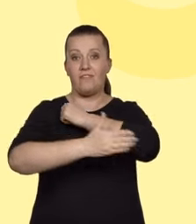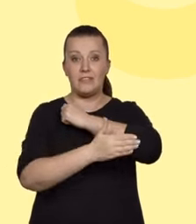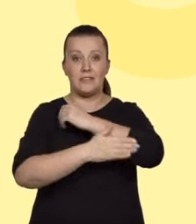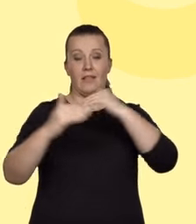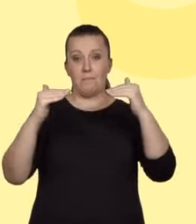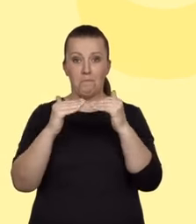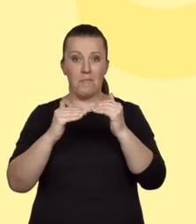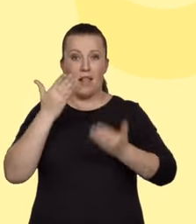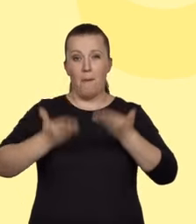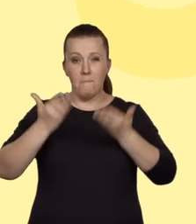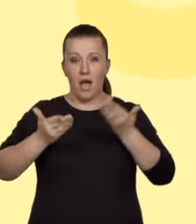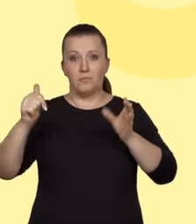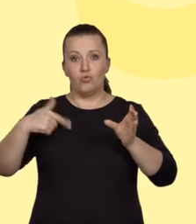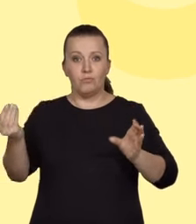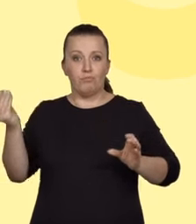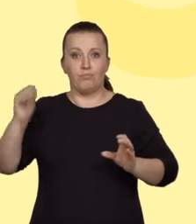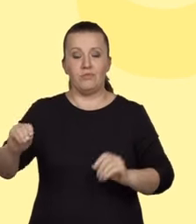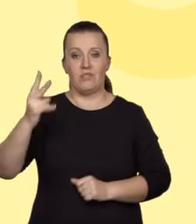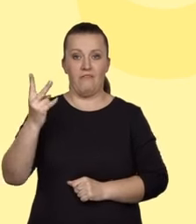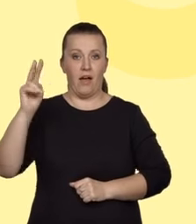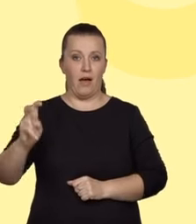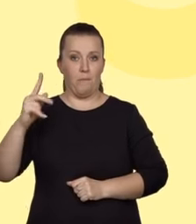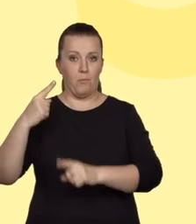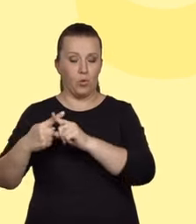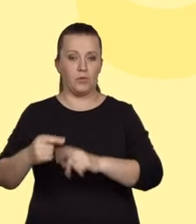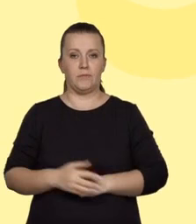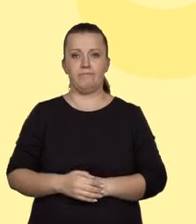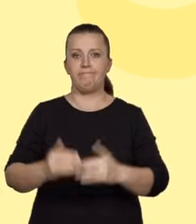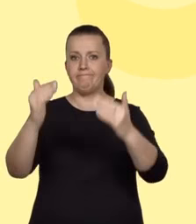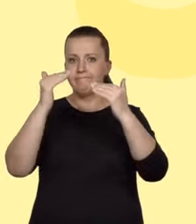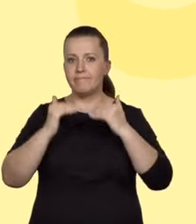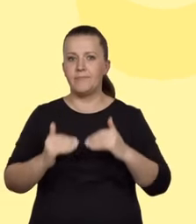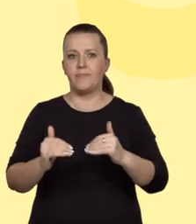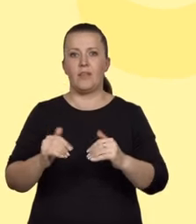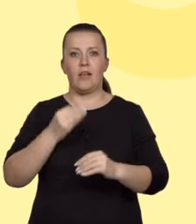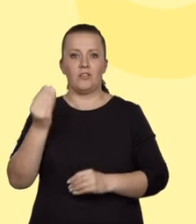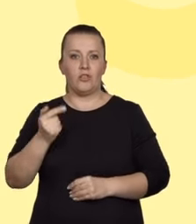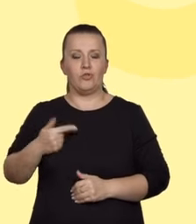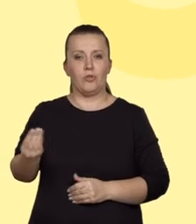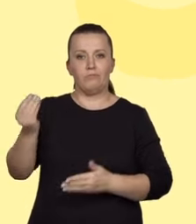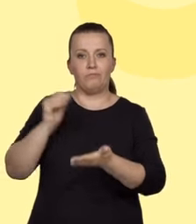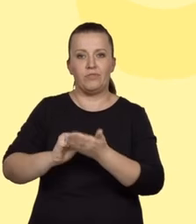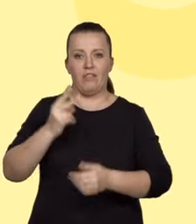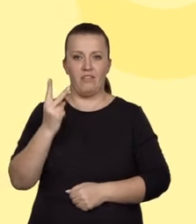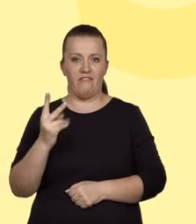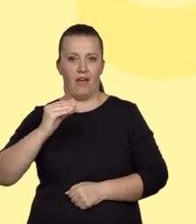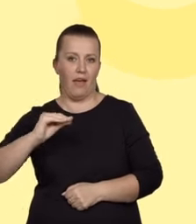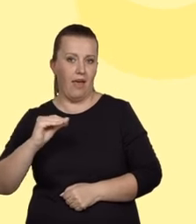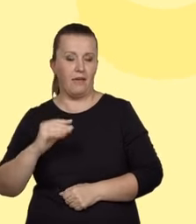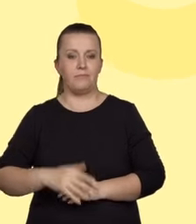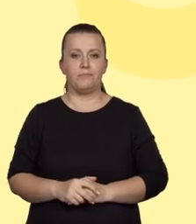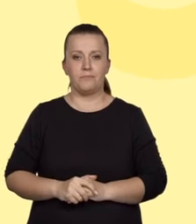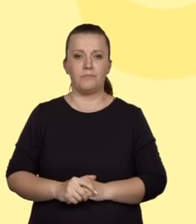należy dopisać dwa jony H+. Pozostaje nam teraz dopisać dwa ładunki ujemne, elektrony,